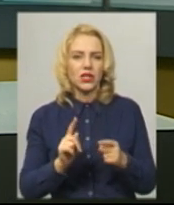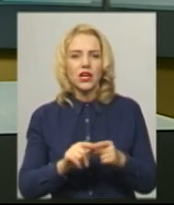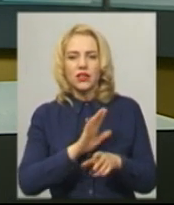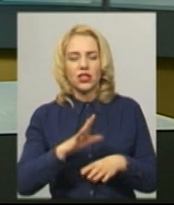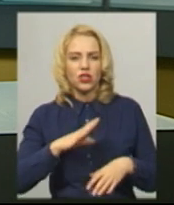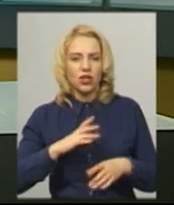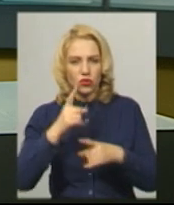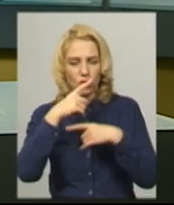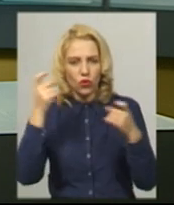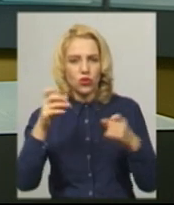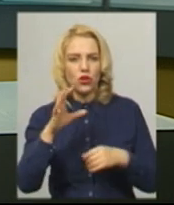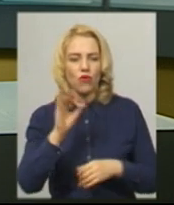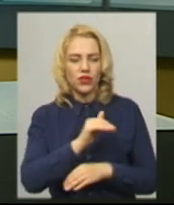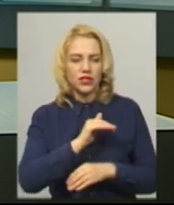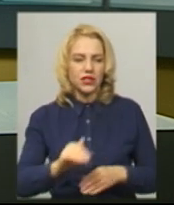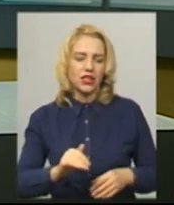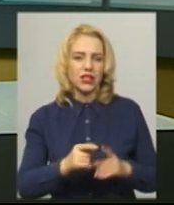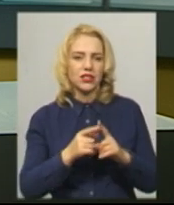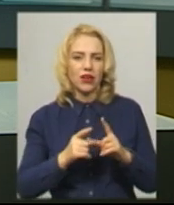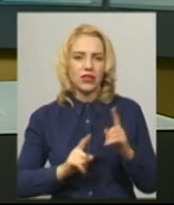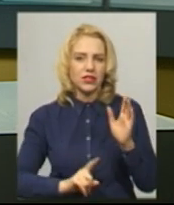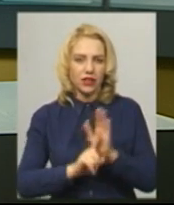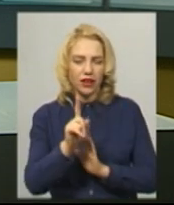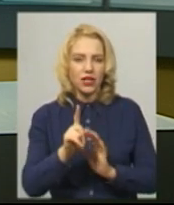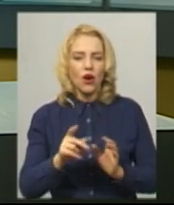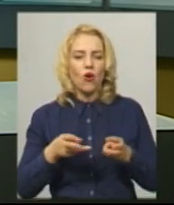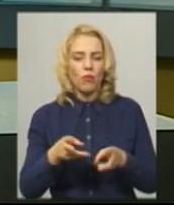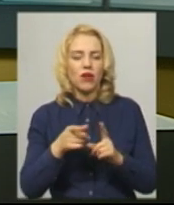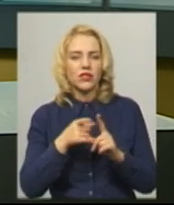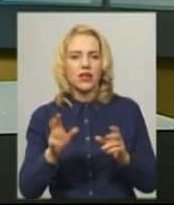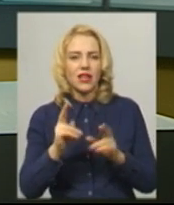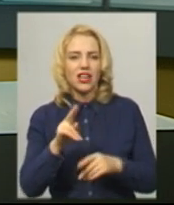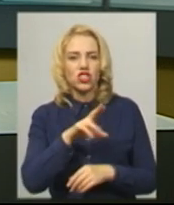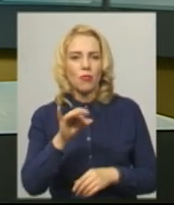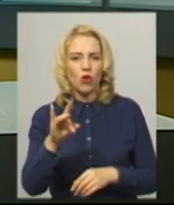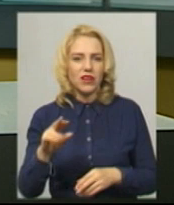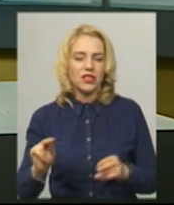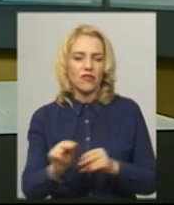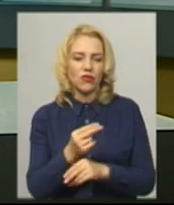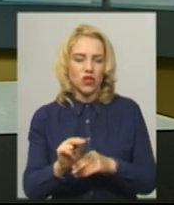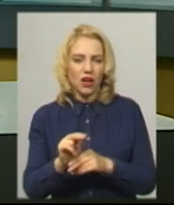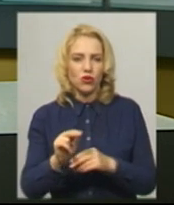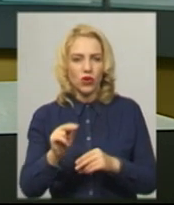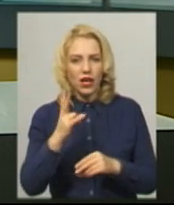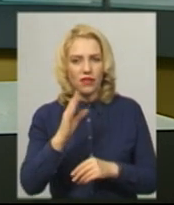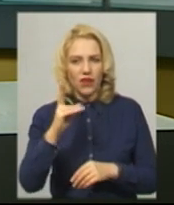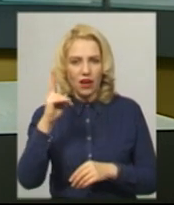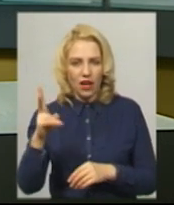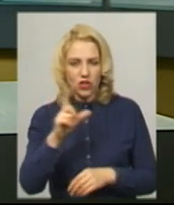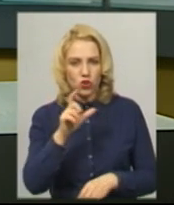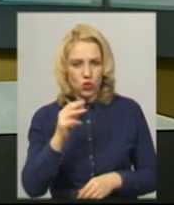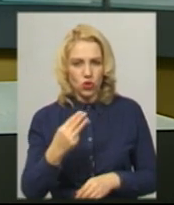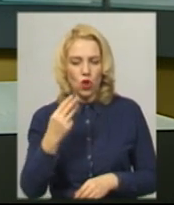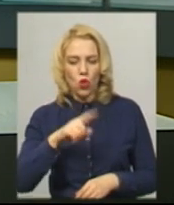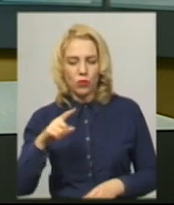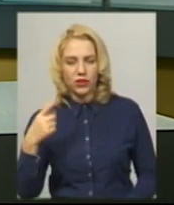оголошення офіційного старту опалювального сезону. Як у Чемеровецькому навчальному виховному комплексі номер один з ОЖ 1